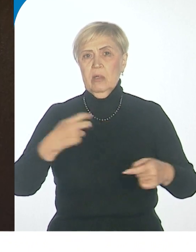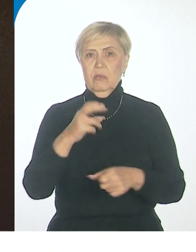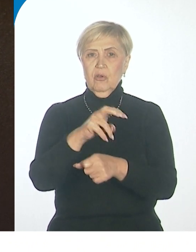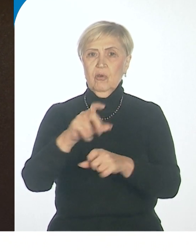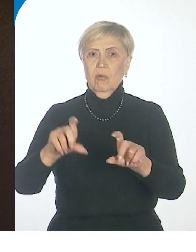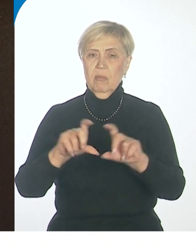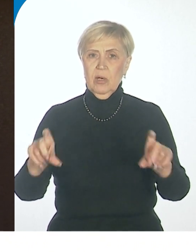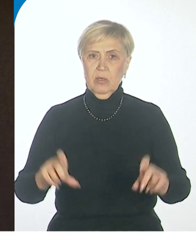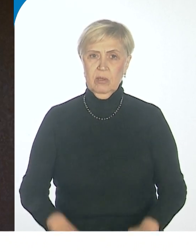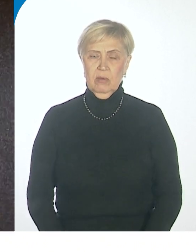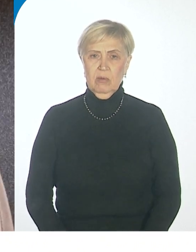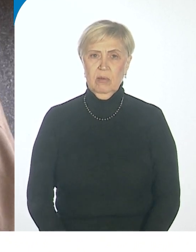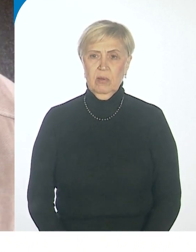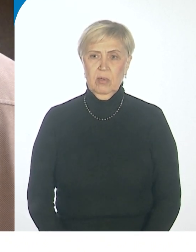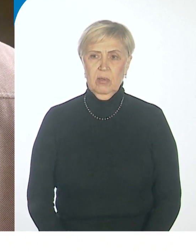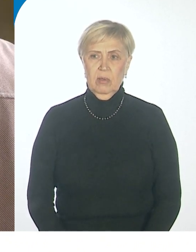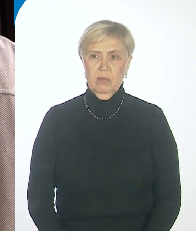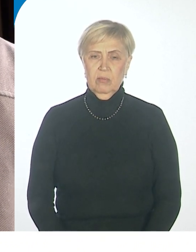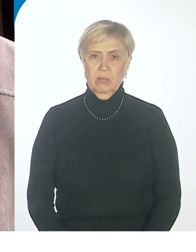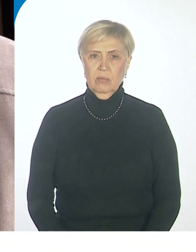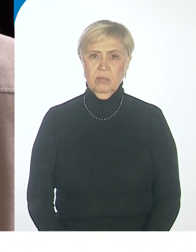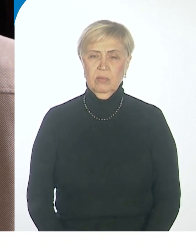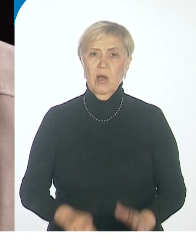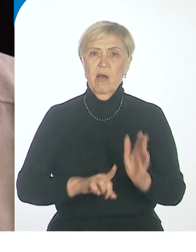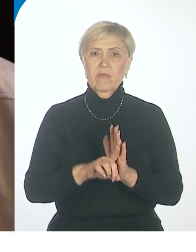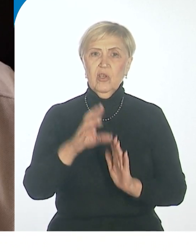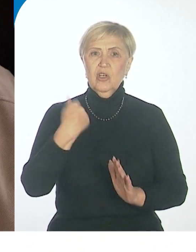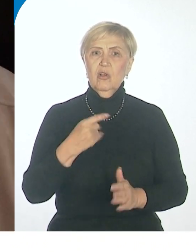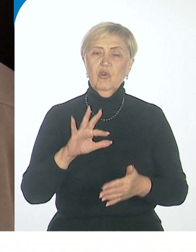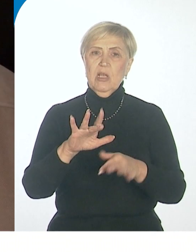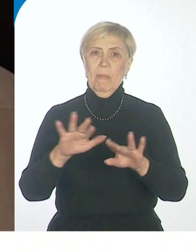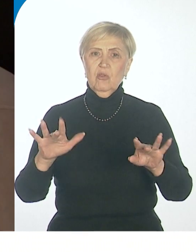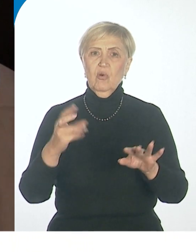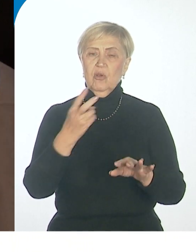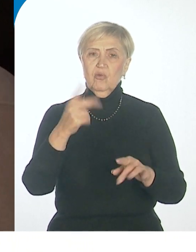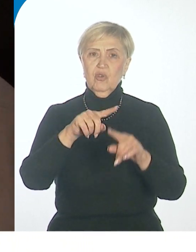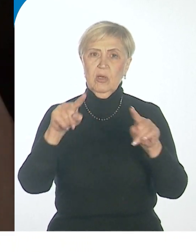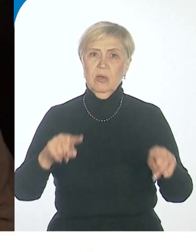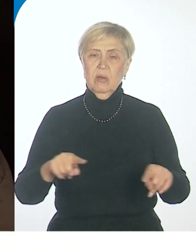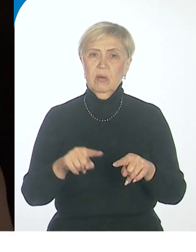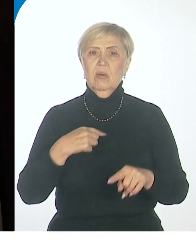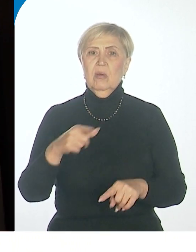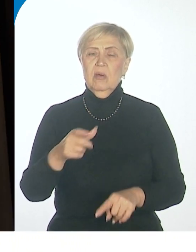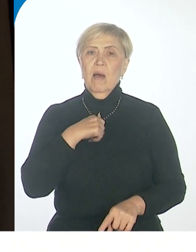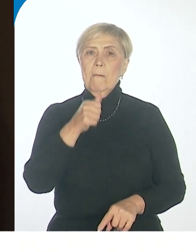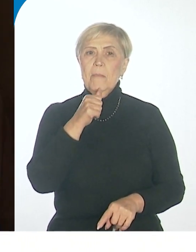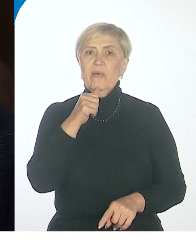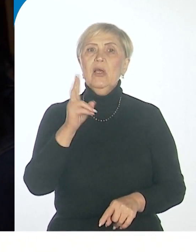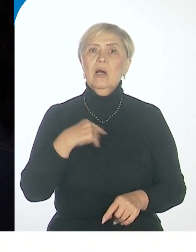Нащупал ручку, открываем. Сначала потрогаем порог. Решагиваем.